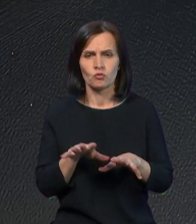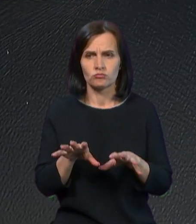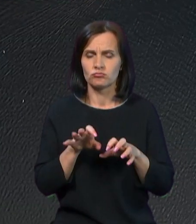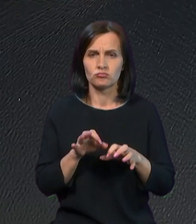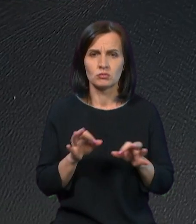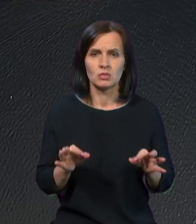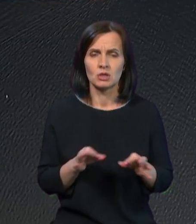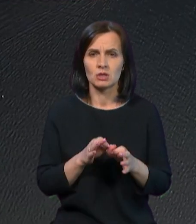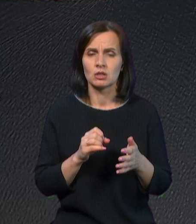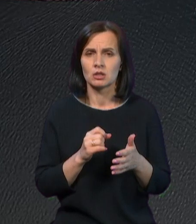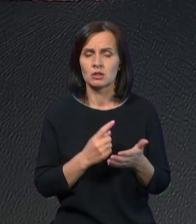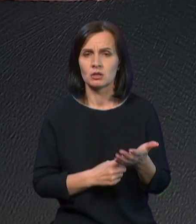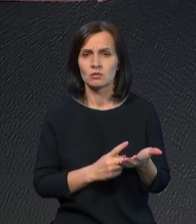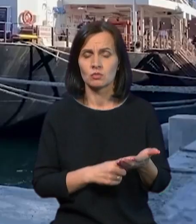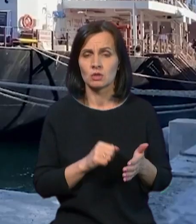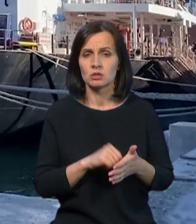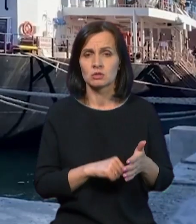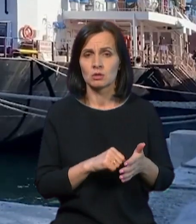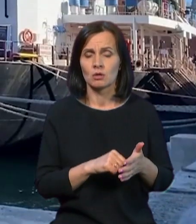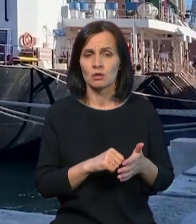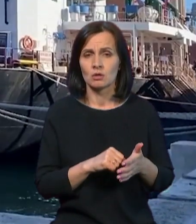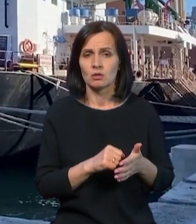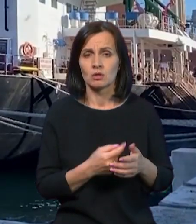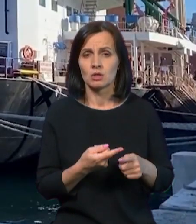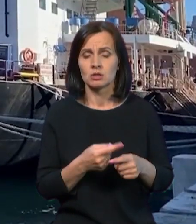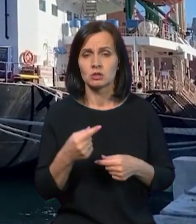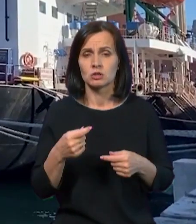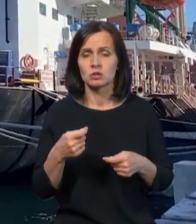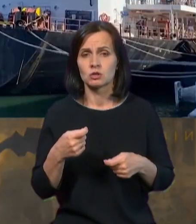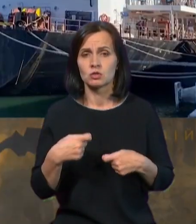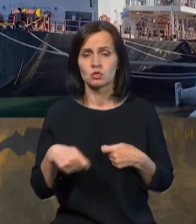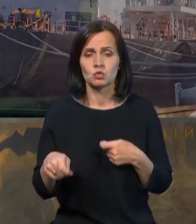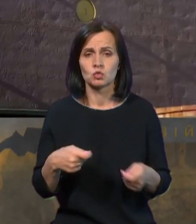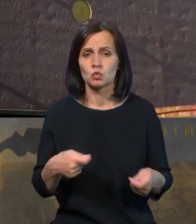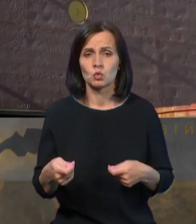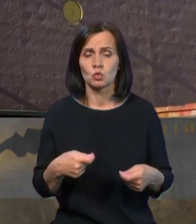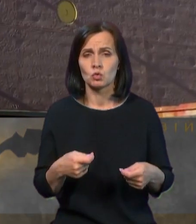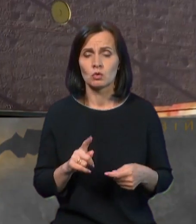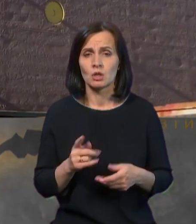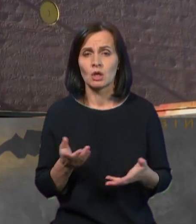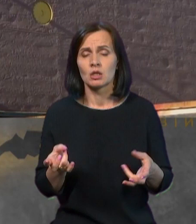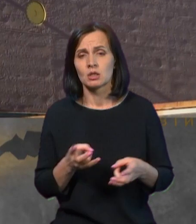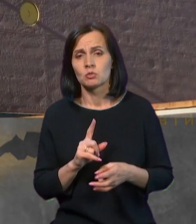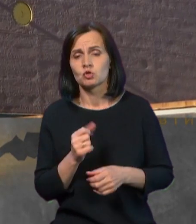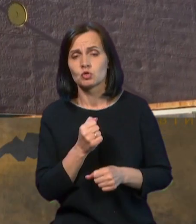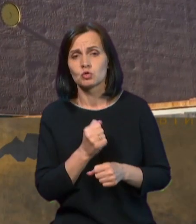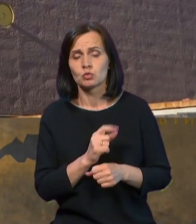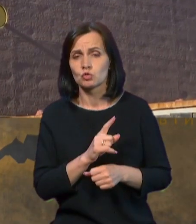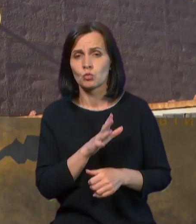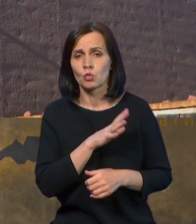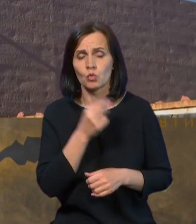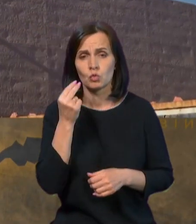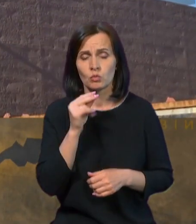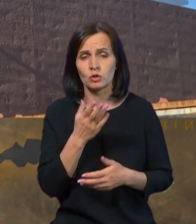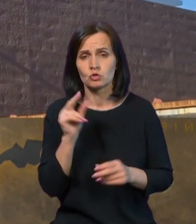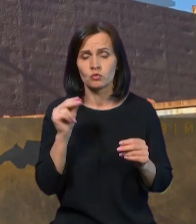ніякі аргументи з приводу цих торгів, де треба щось зробити для того, щоб було краще. Якщо в цифрах